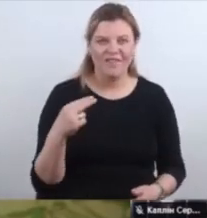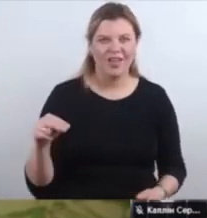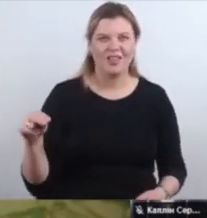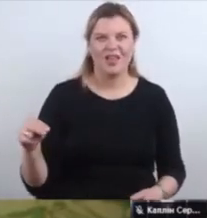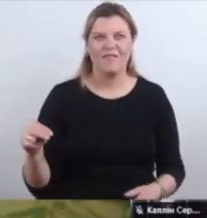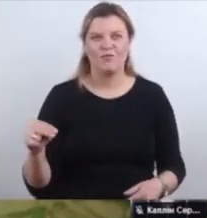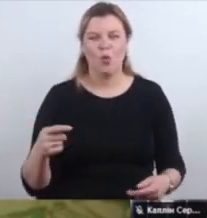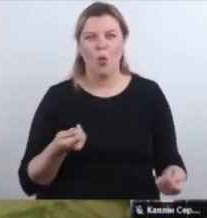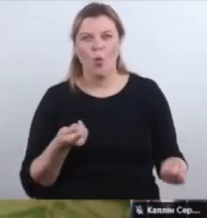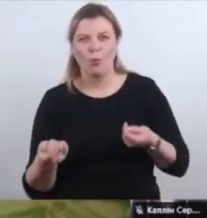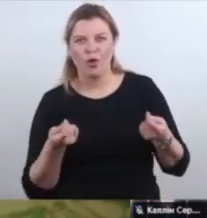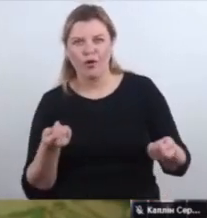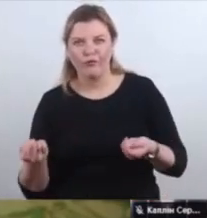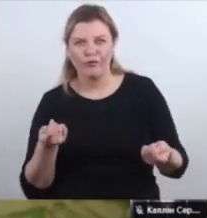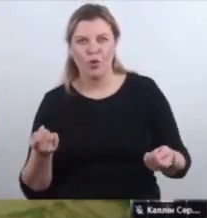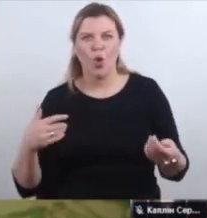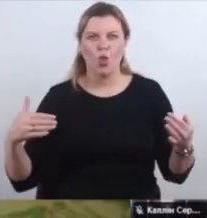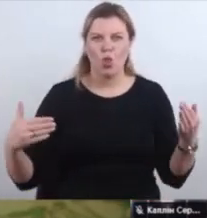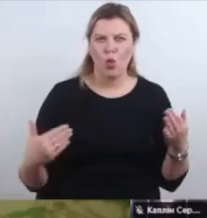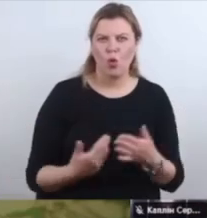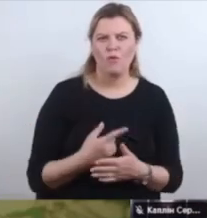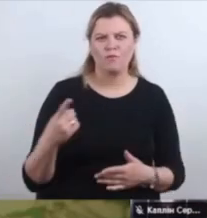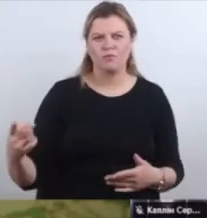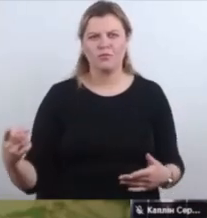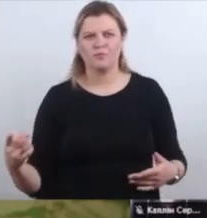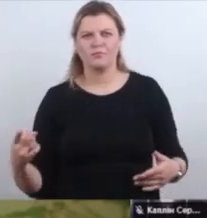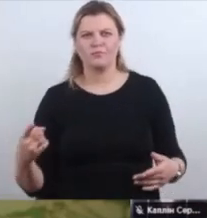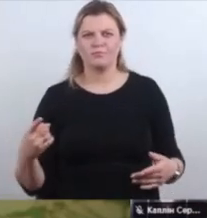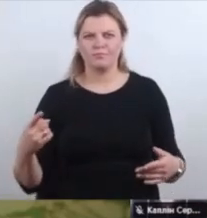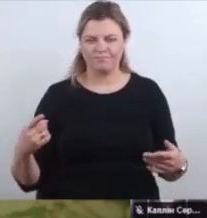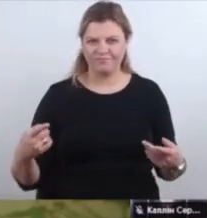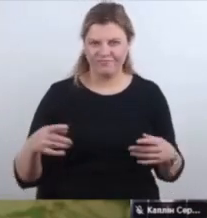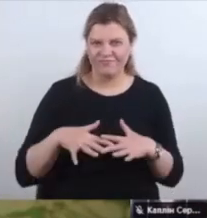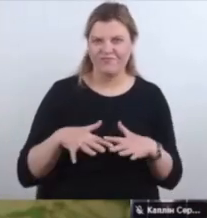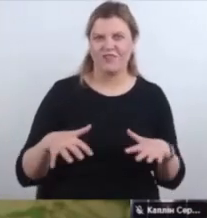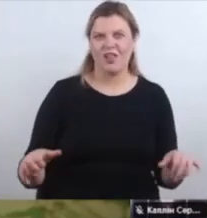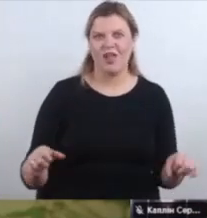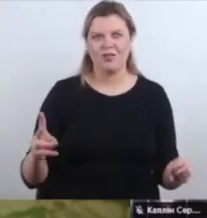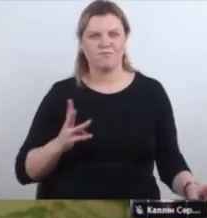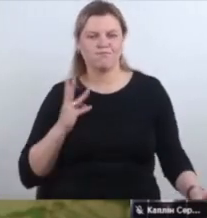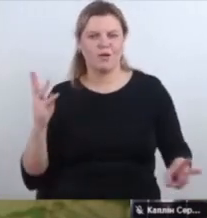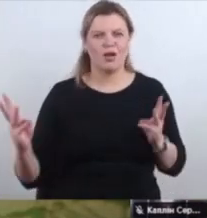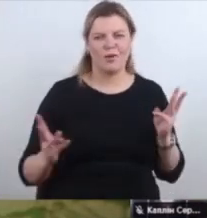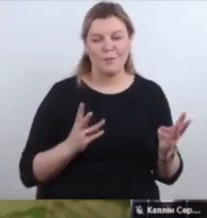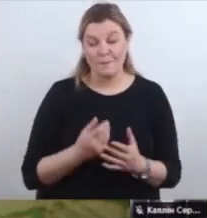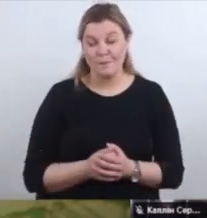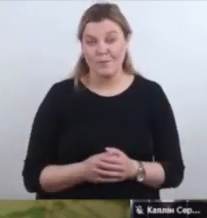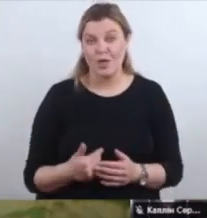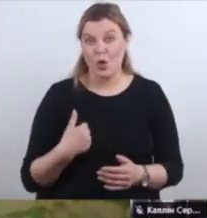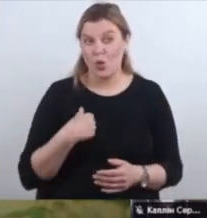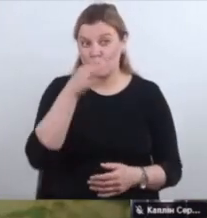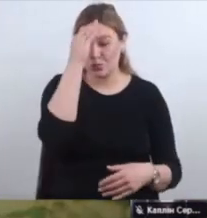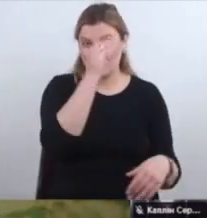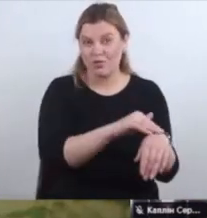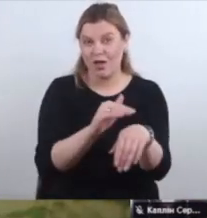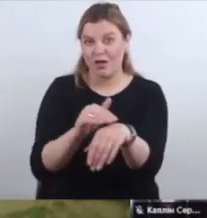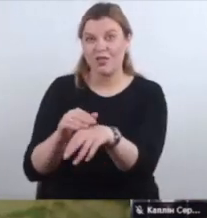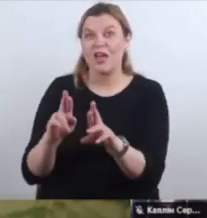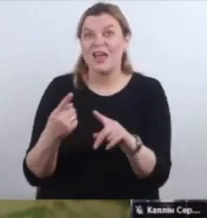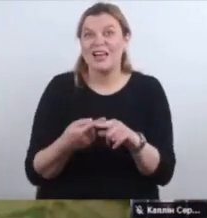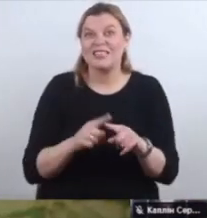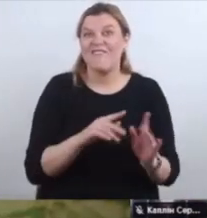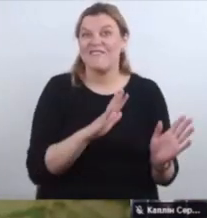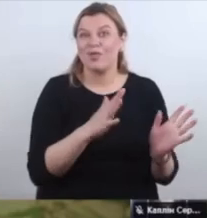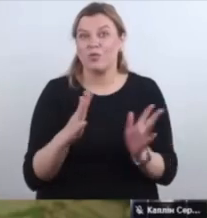нової, амбітної, вже старої влади. Хочу нагадати громаді, як це відбувалось і з чого це все